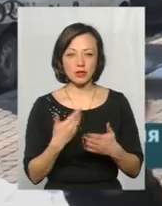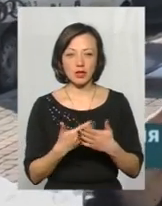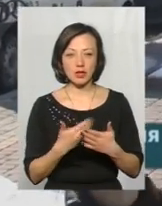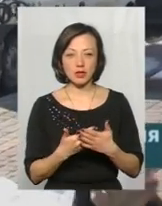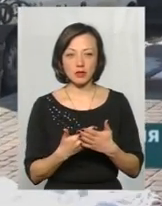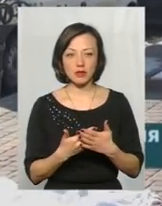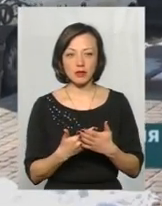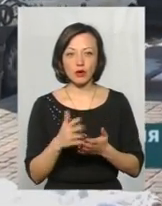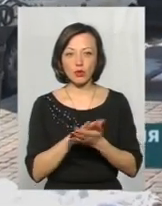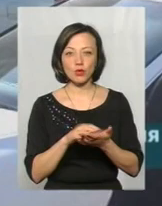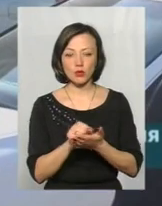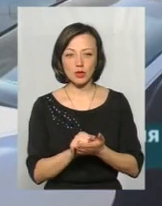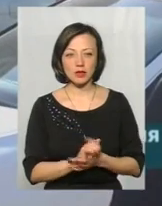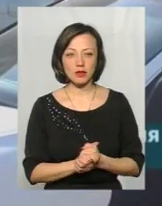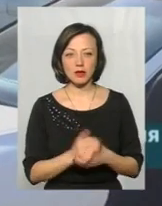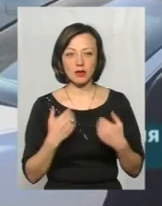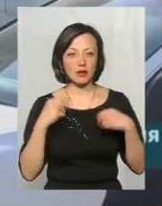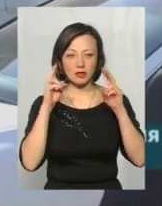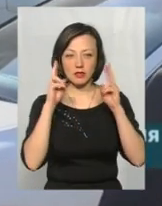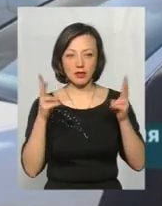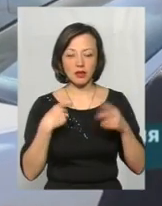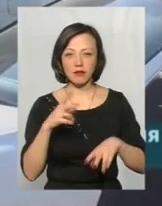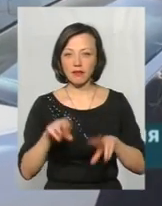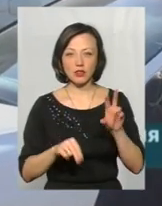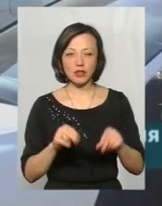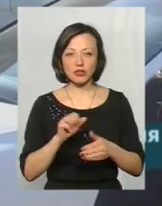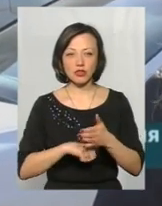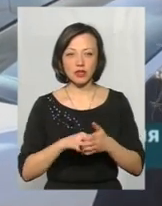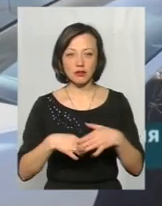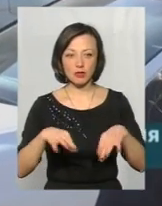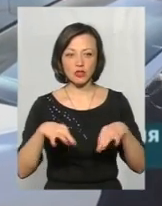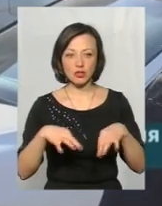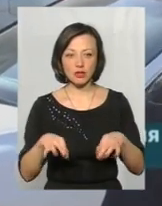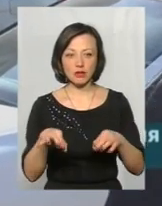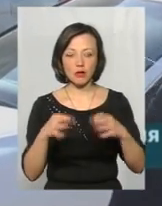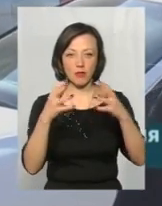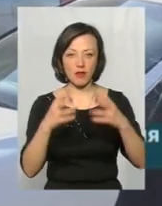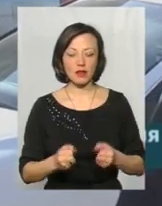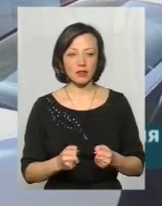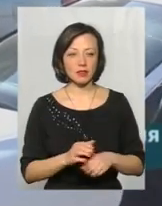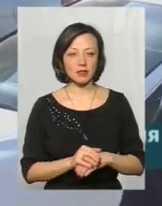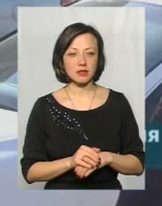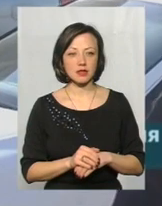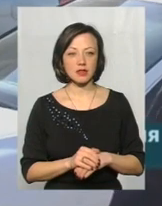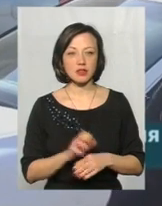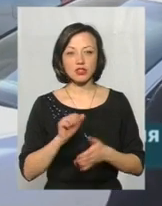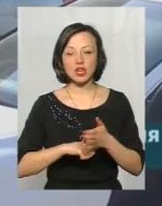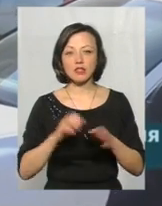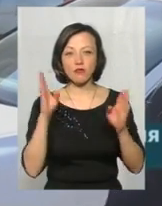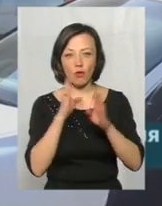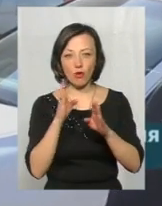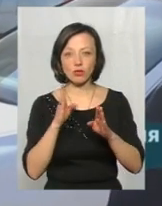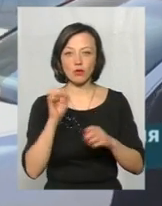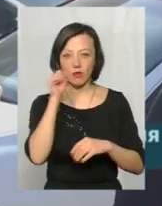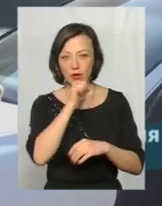саме з тої сторони руйнується. Я не знаю, я не вважаю, що це через машини вона обвалилась. Через що? Через воду, через